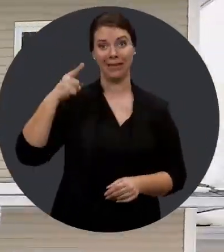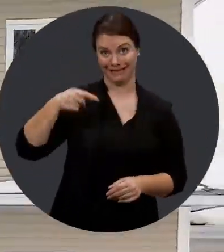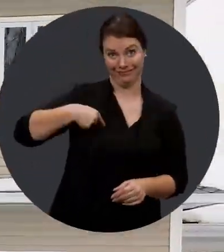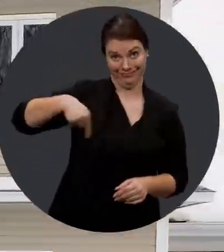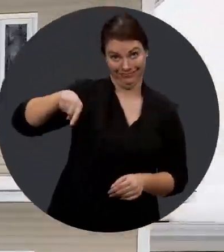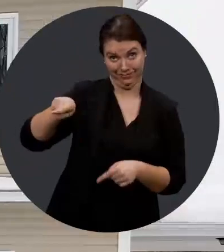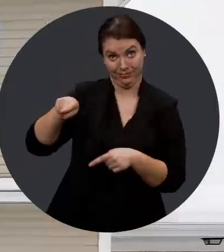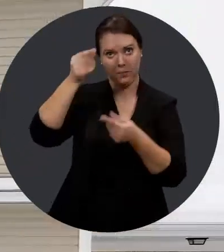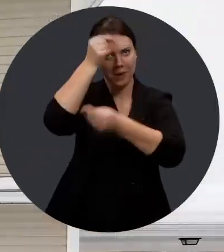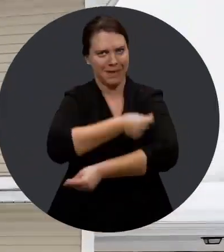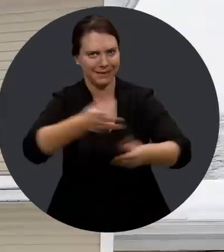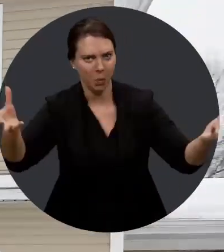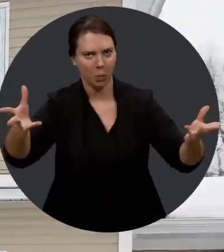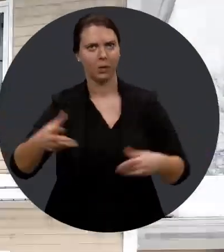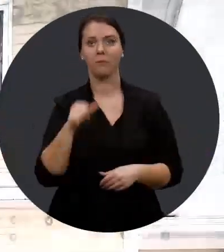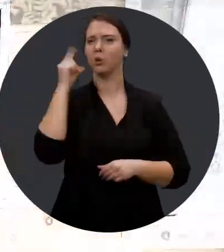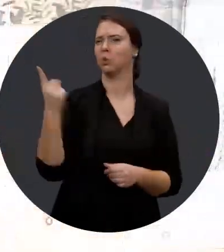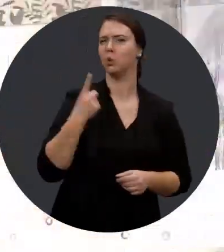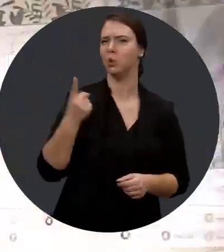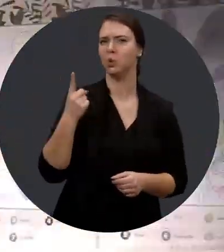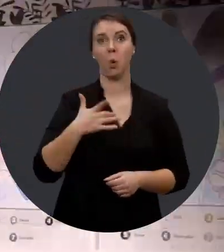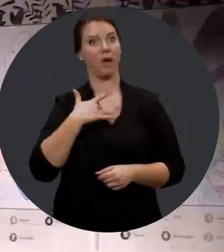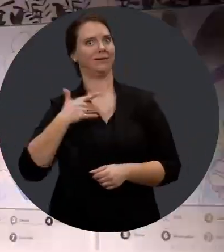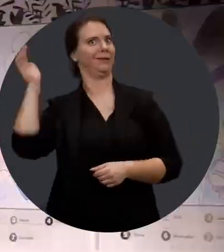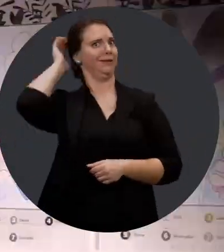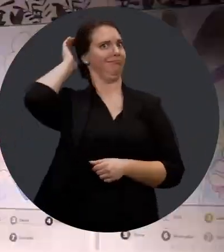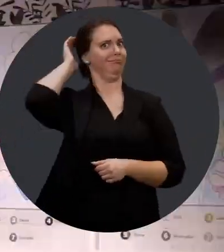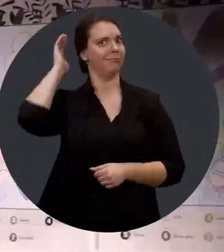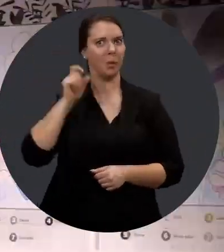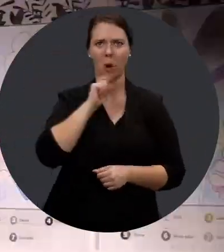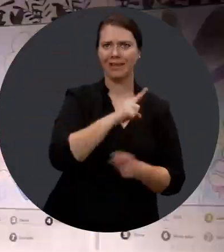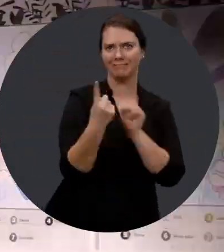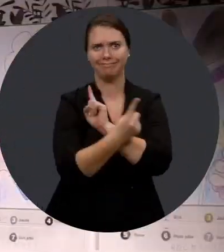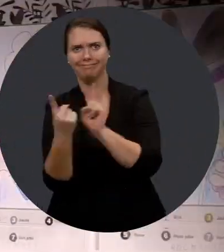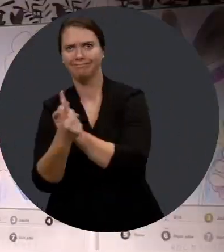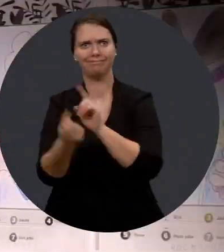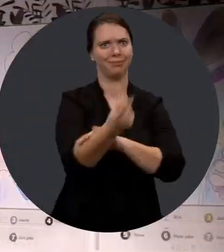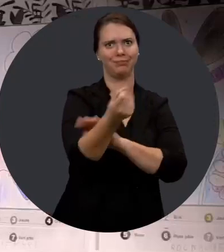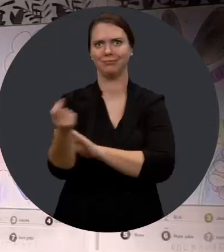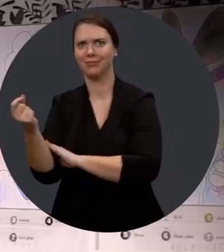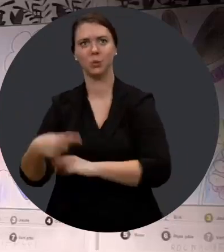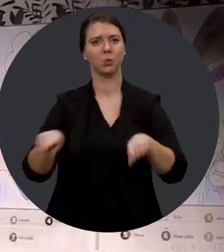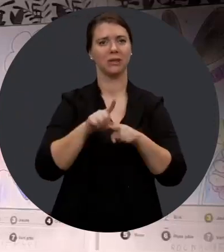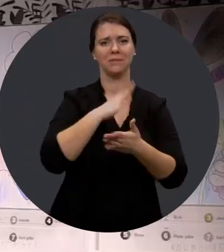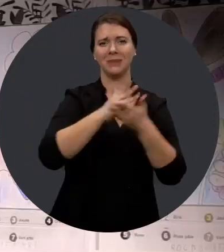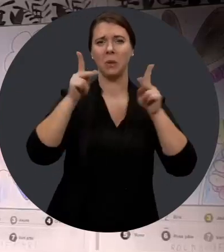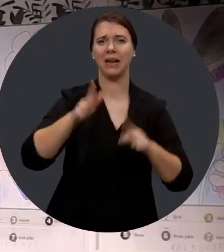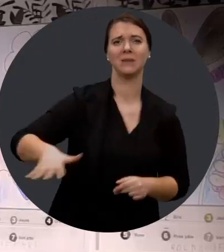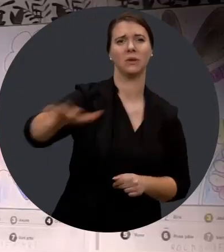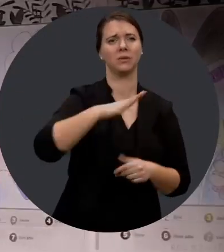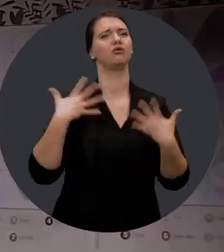La démarche de l'Association des personnes handicapées de Bellechasse est vraiment importante parce que d'abord, elle nous informe d'une réalité qu'on n peut-être pas toujours